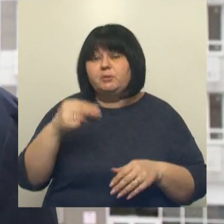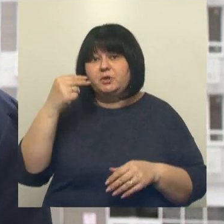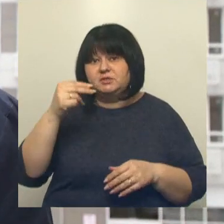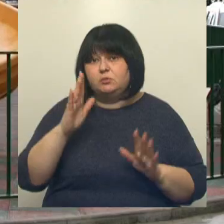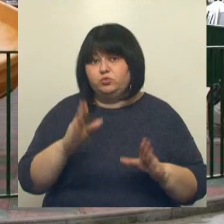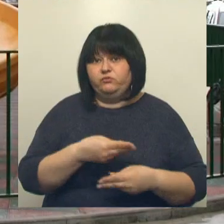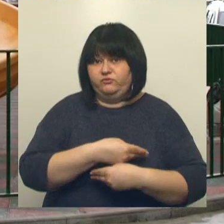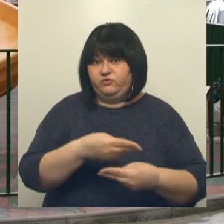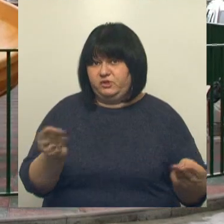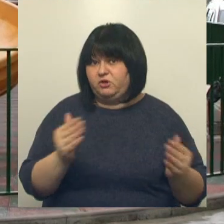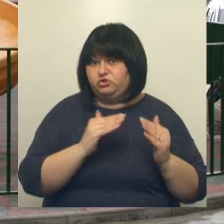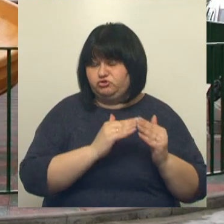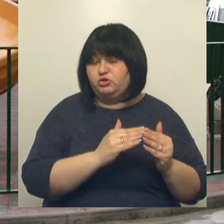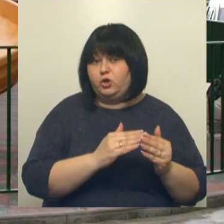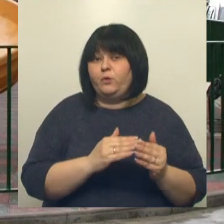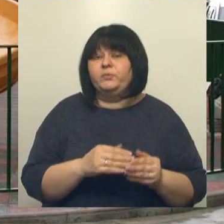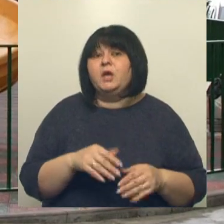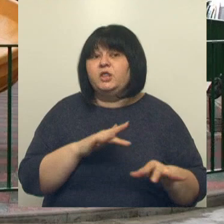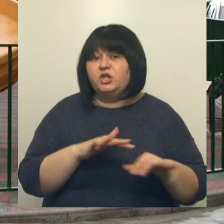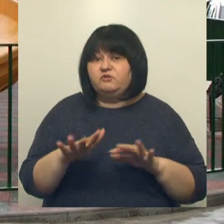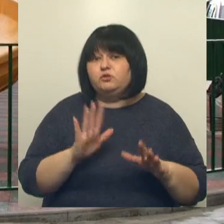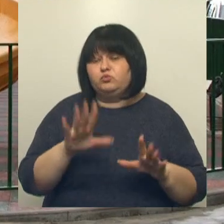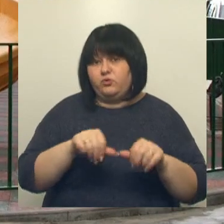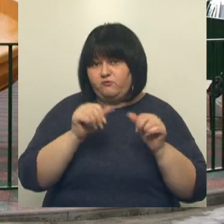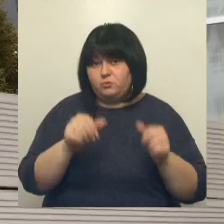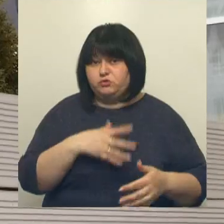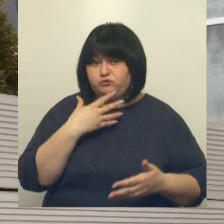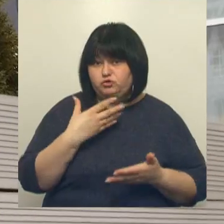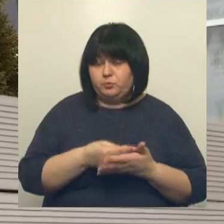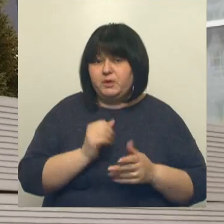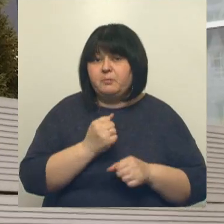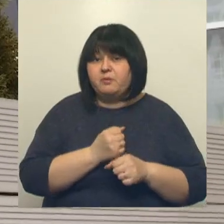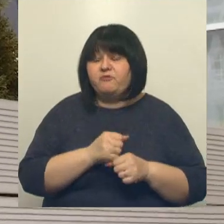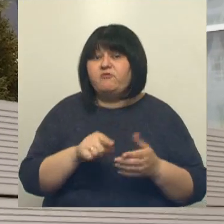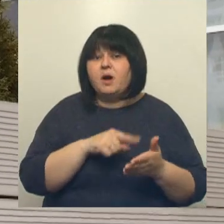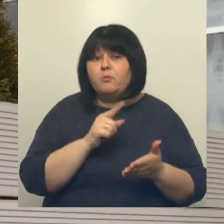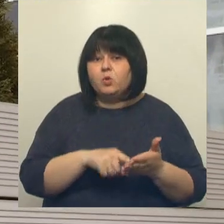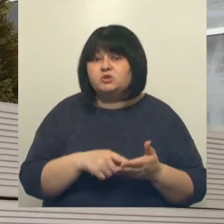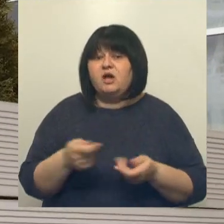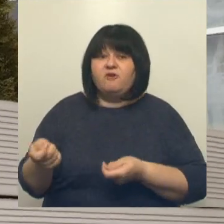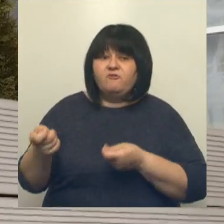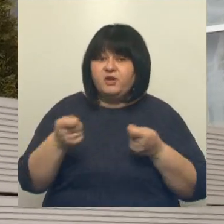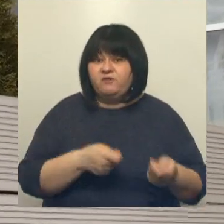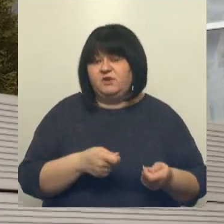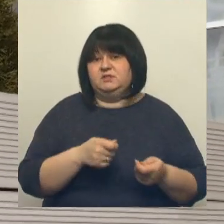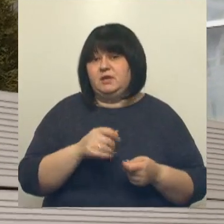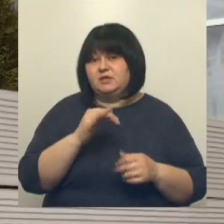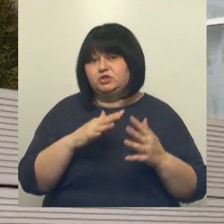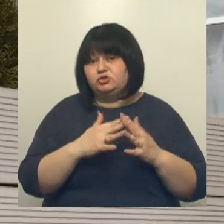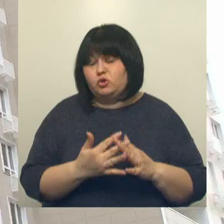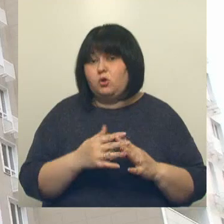будем давать жилье. Недвижимость будут оформлять в собственность. Кроме того, прорабатывается вопрос вывоза из приграничных сел и хуторов